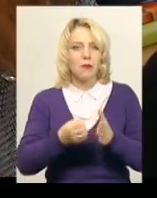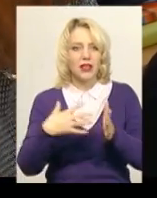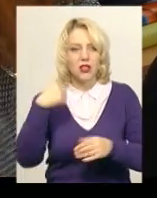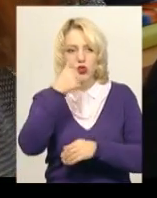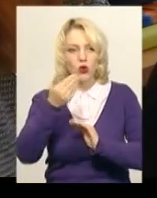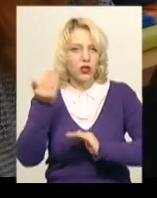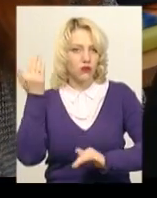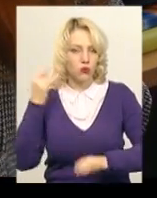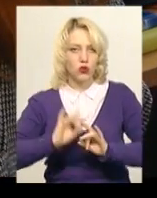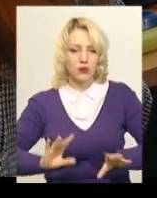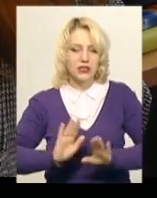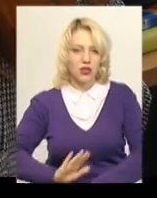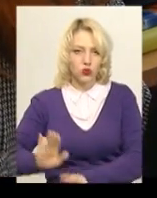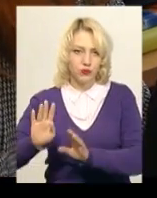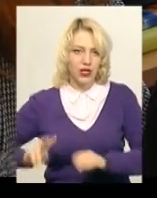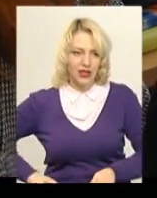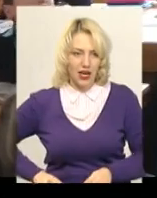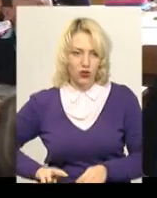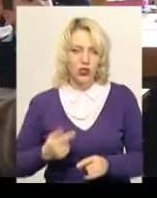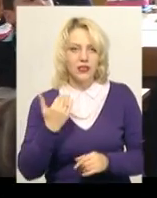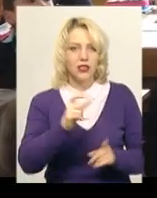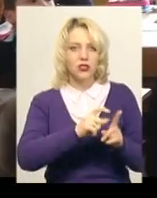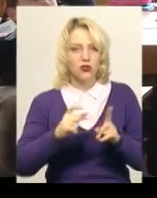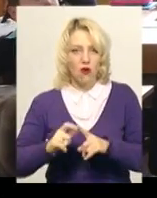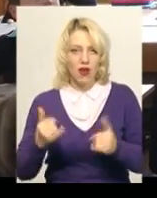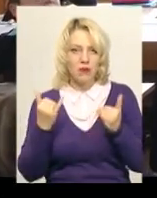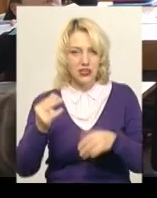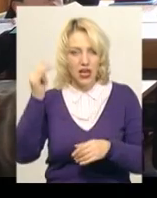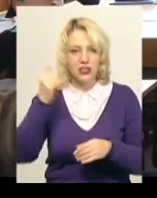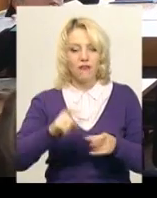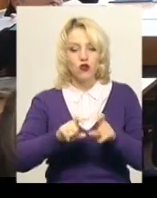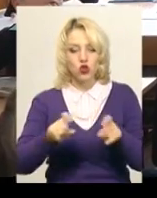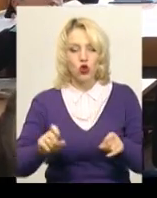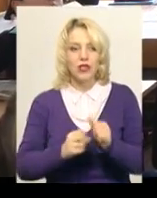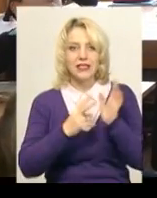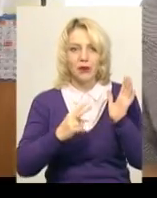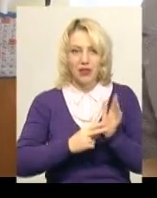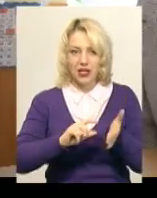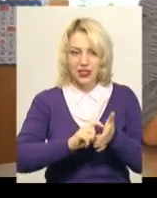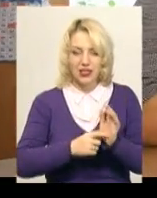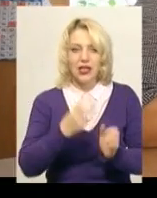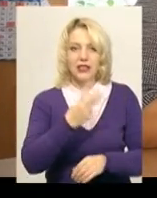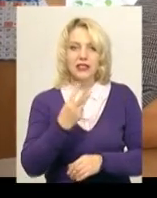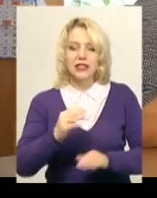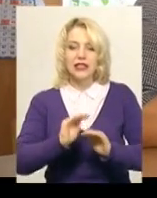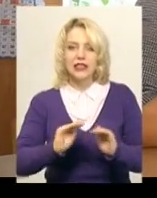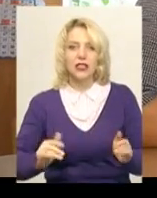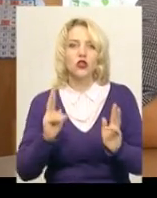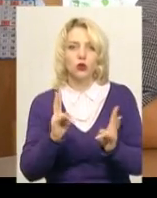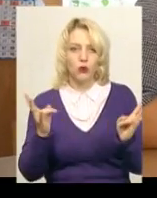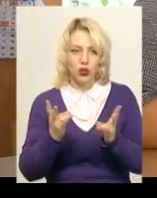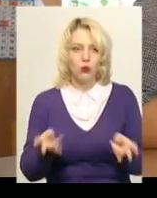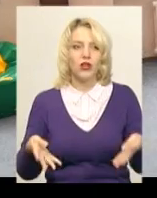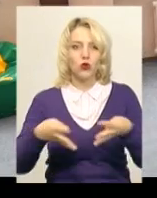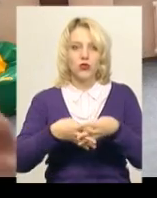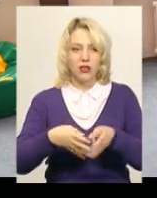розповідає заступник директора Валентина Малинчій. За її словами, зараз в школі таких класів 17 та 33 дитини, які потребують інклюзивного